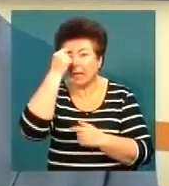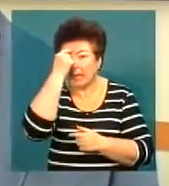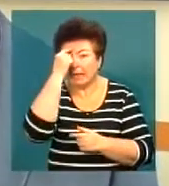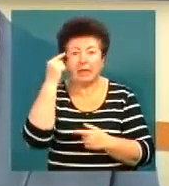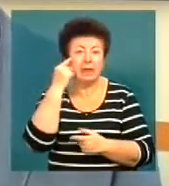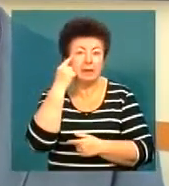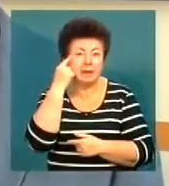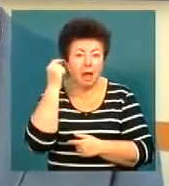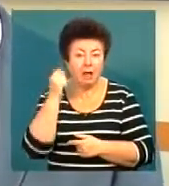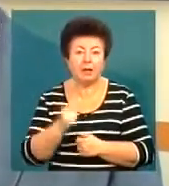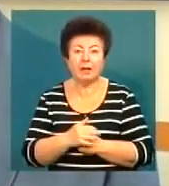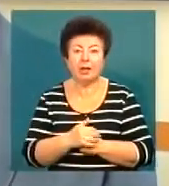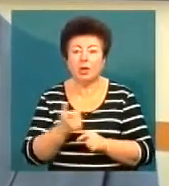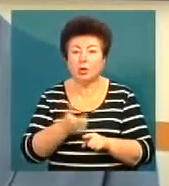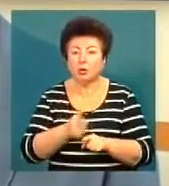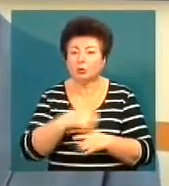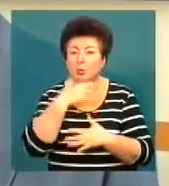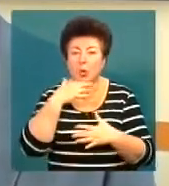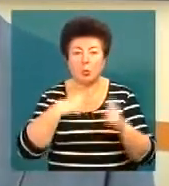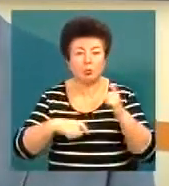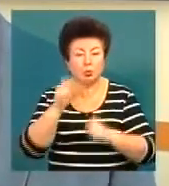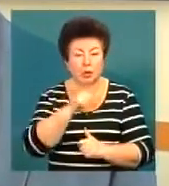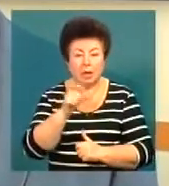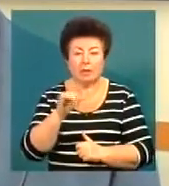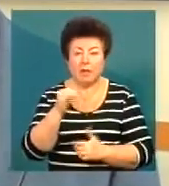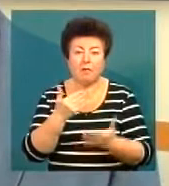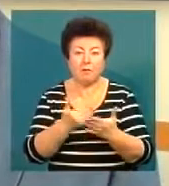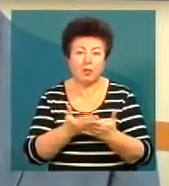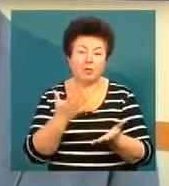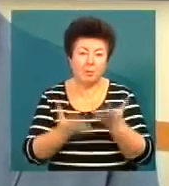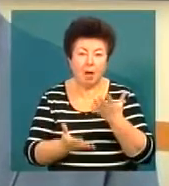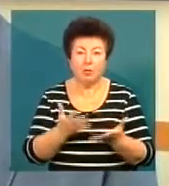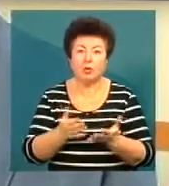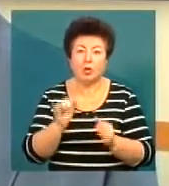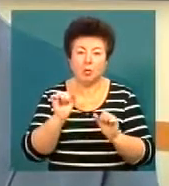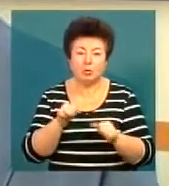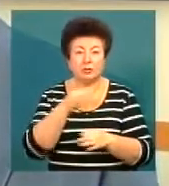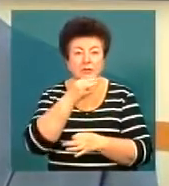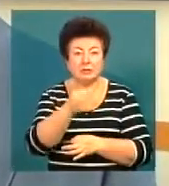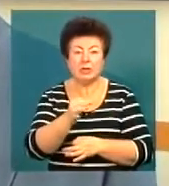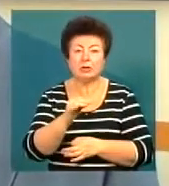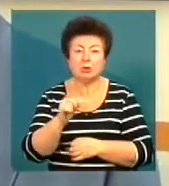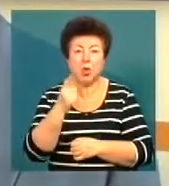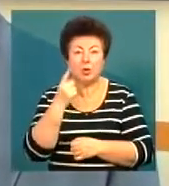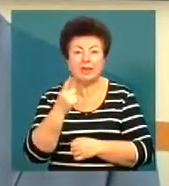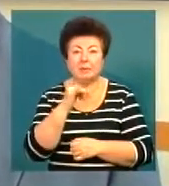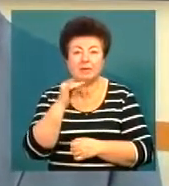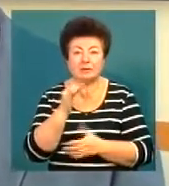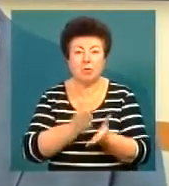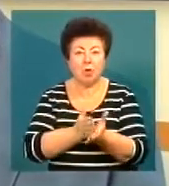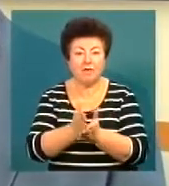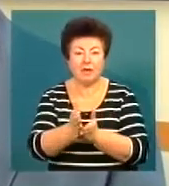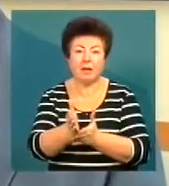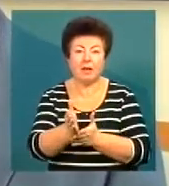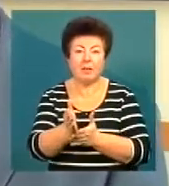Індії, Китаю. Тобто, дуже багато студентів. І ось, мабуть, можна сказати, що одним з